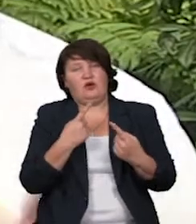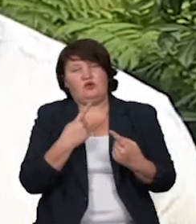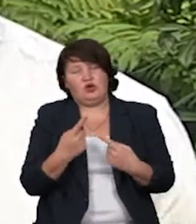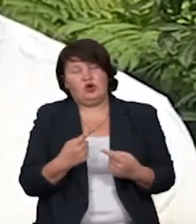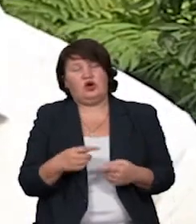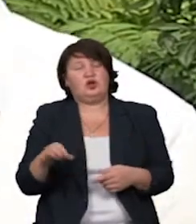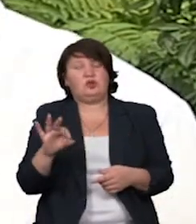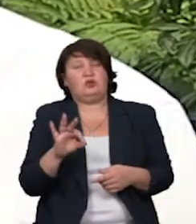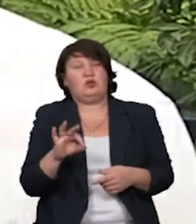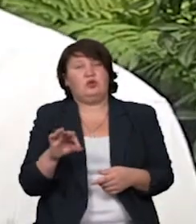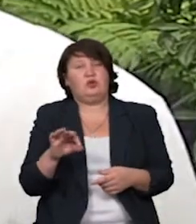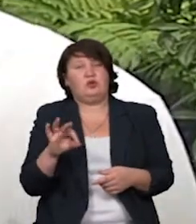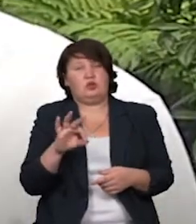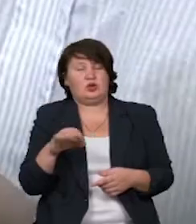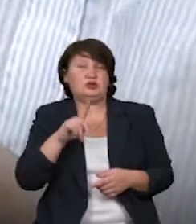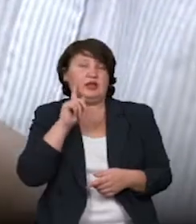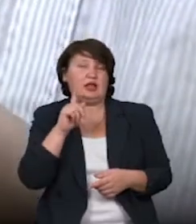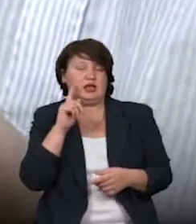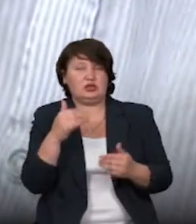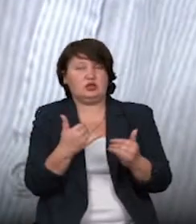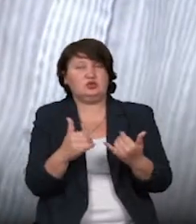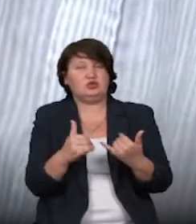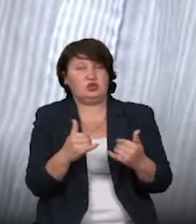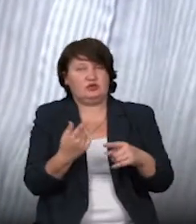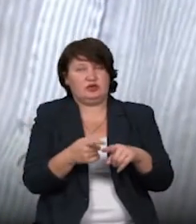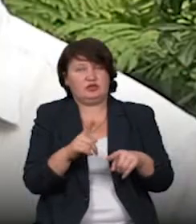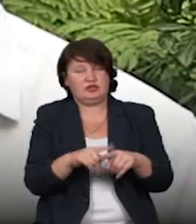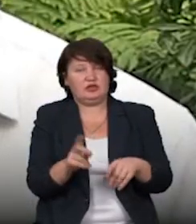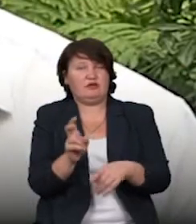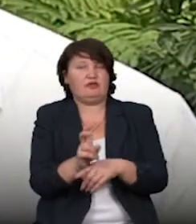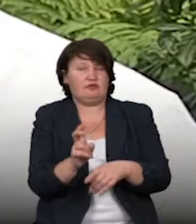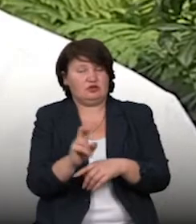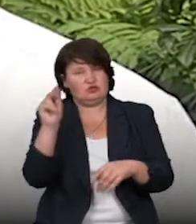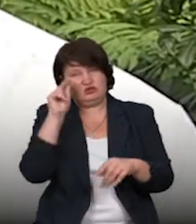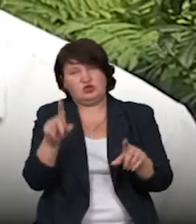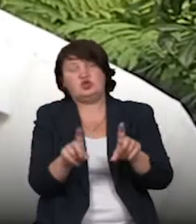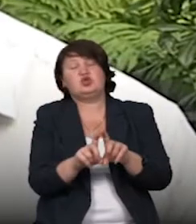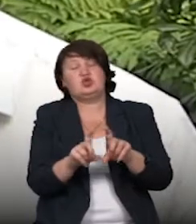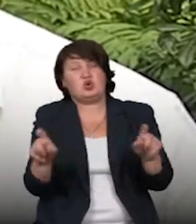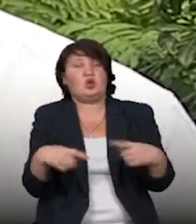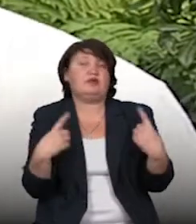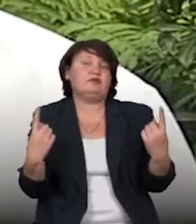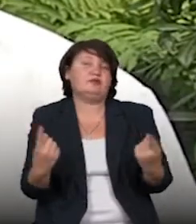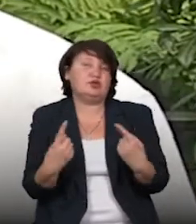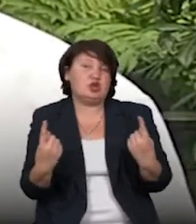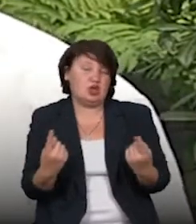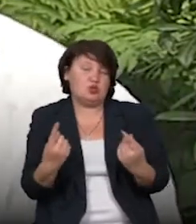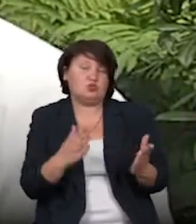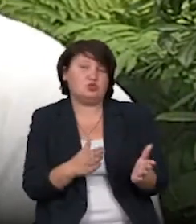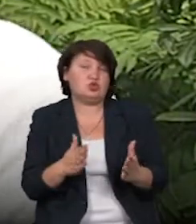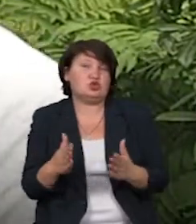зелений і жовтий рівні, то це відвідування закладів загальної і середньої в звичайному режимі з урахуванням,